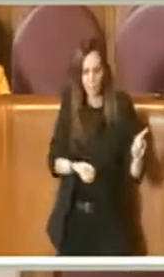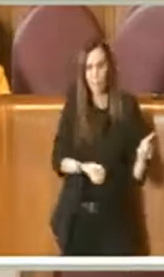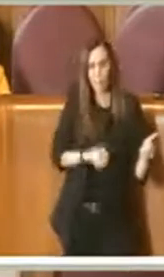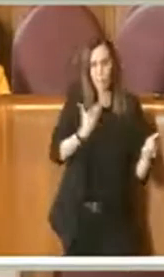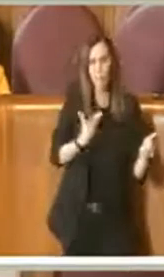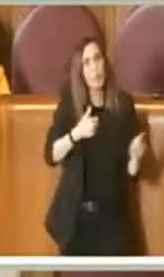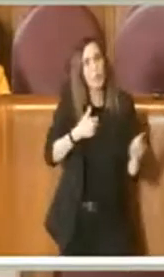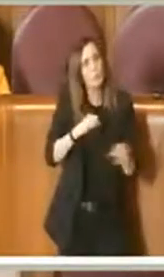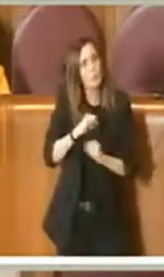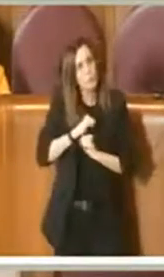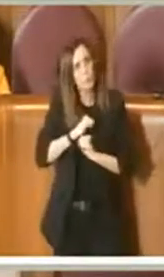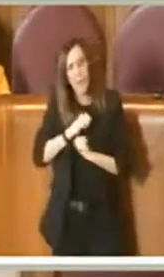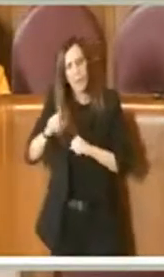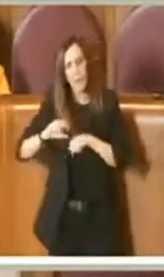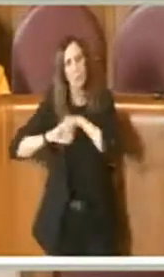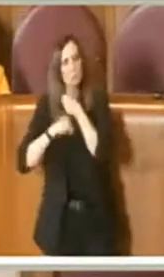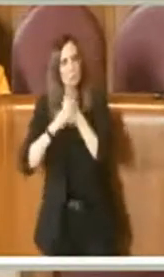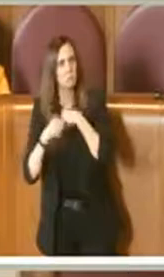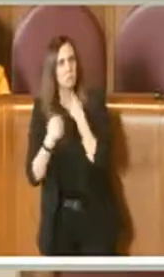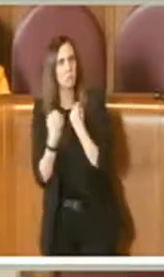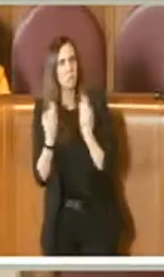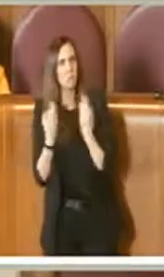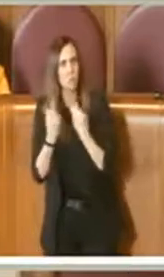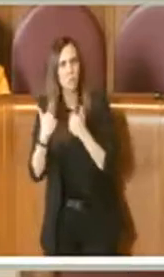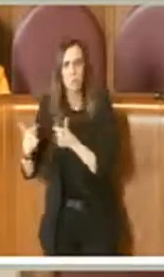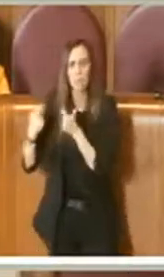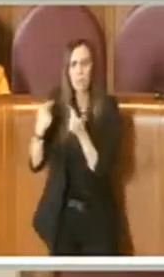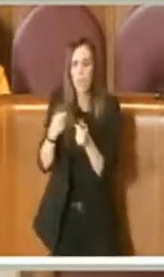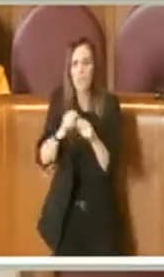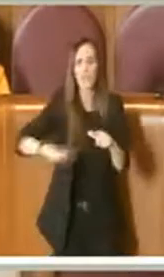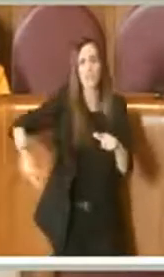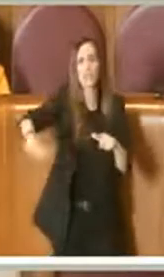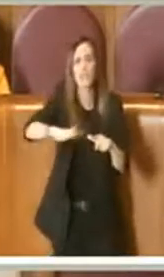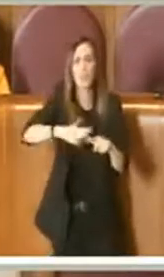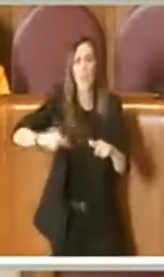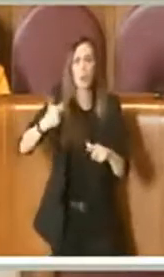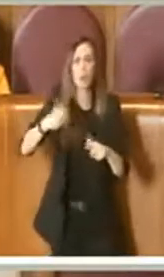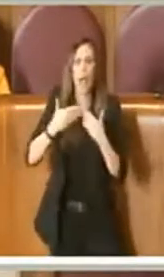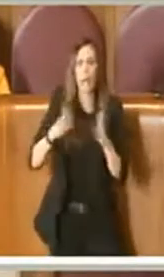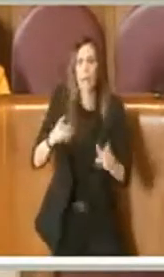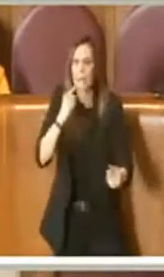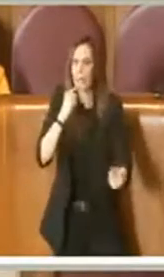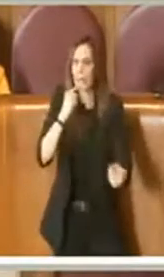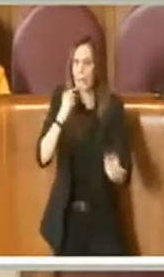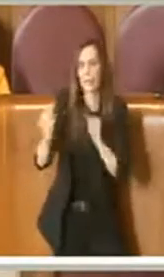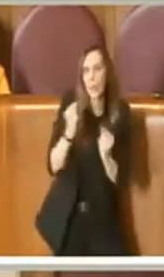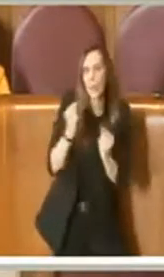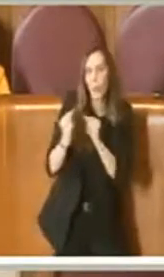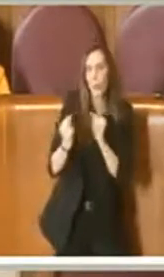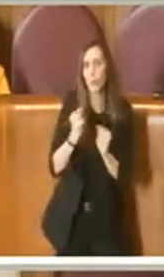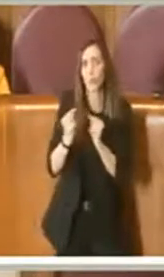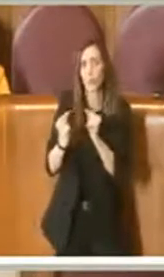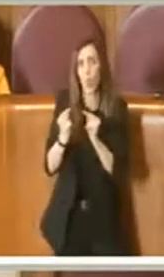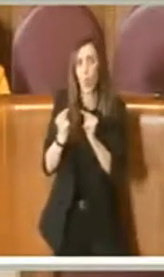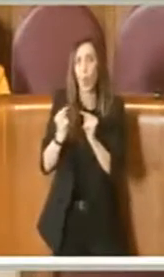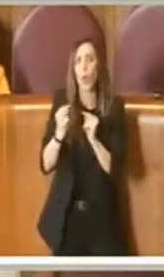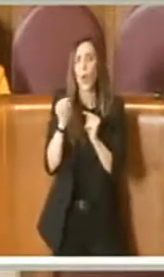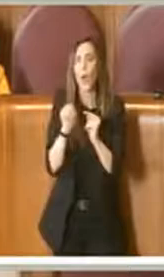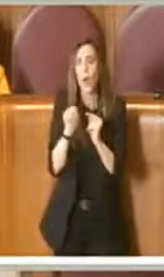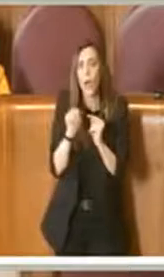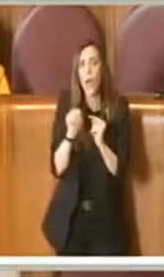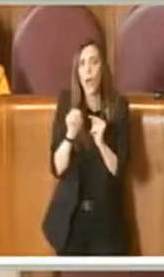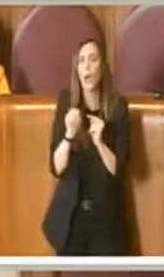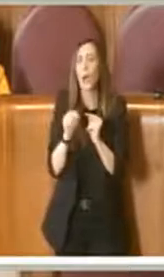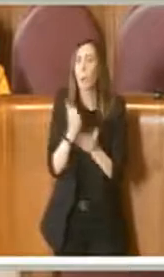che facciano una gran bella azione alla città perché aprire il dibattito, la discussione, è una cosa assolutamente